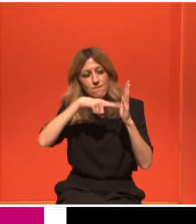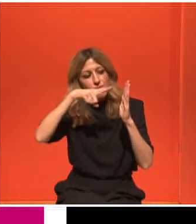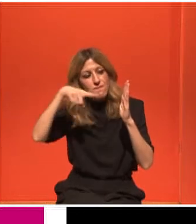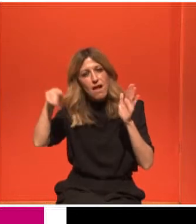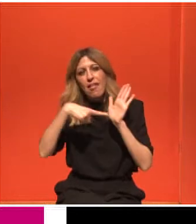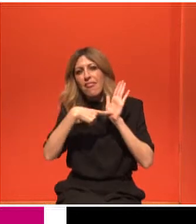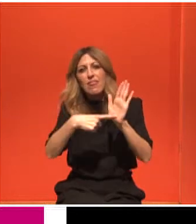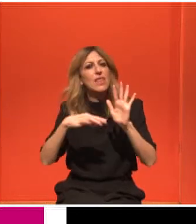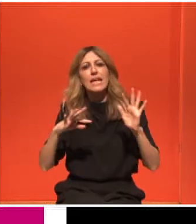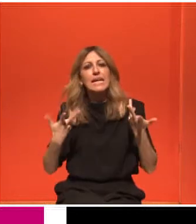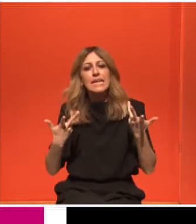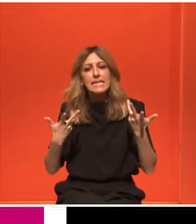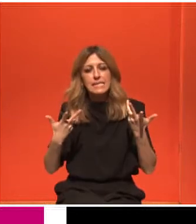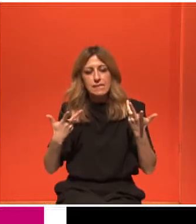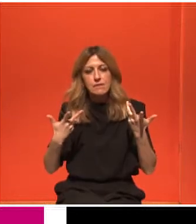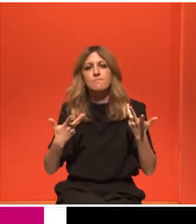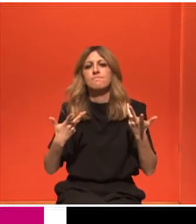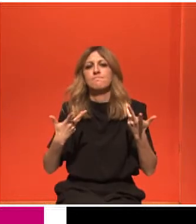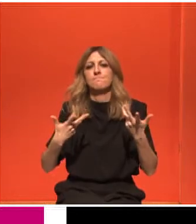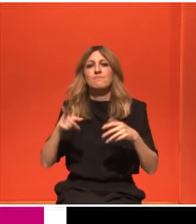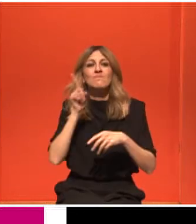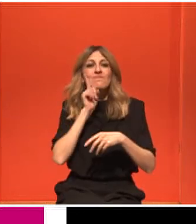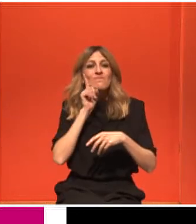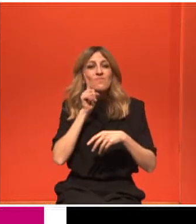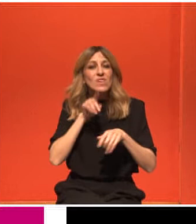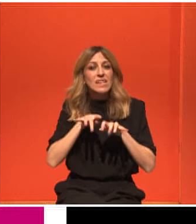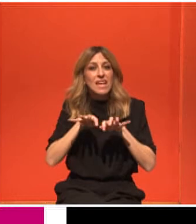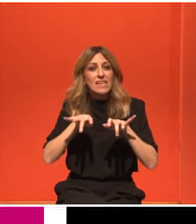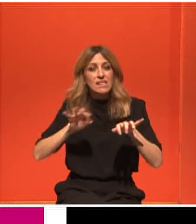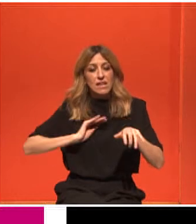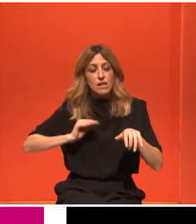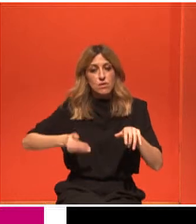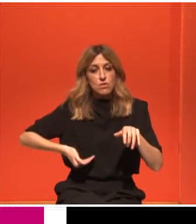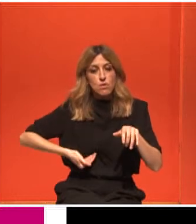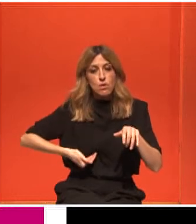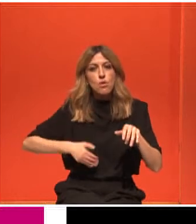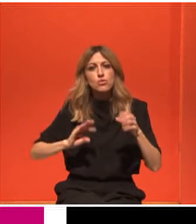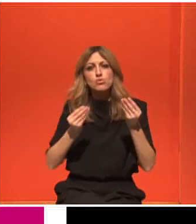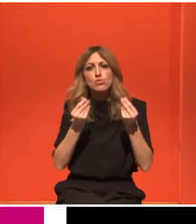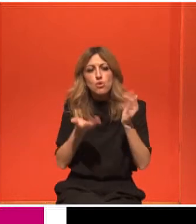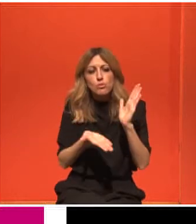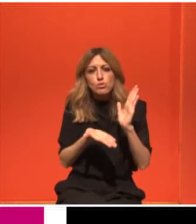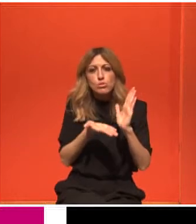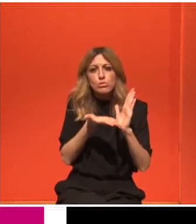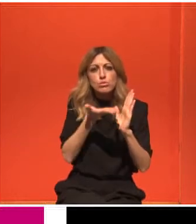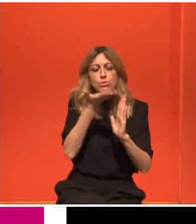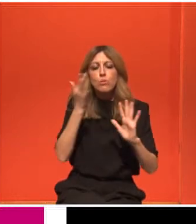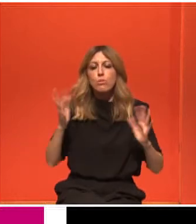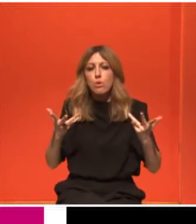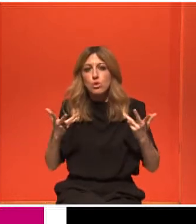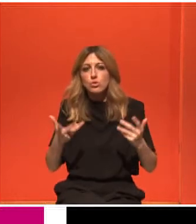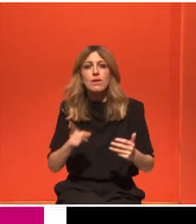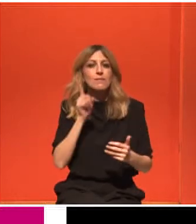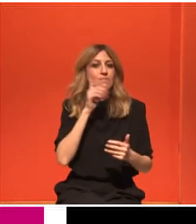των περιστατικών, το πώς αυξάνονται τα περιστατικά χρόνο με το χρόνο, σε δύο βασικούς πληθυσμούς, λευκές και